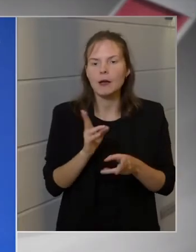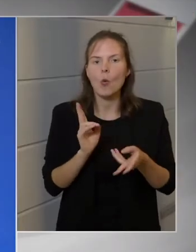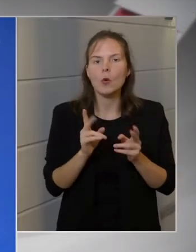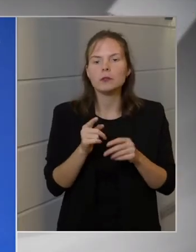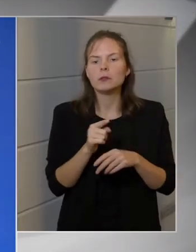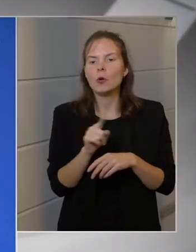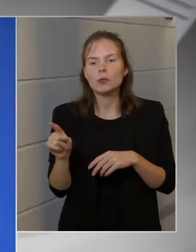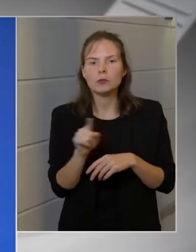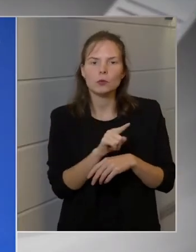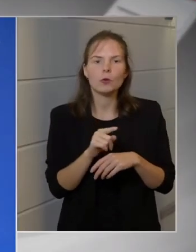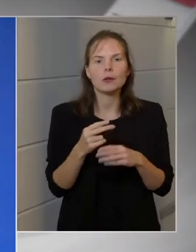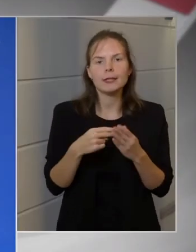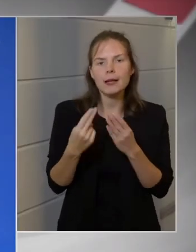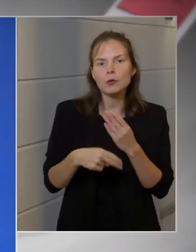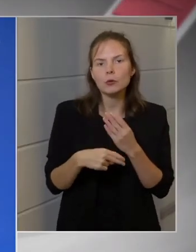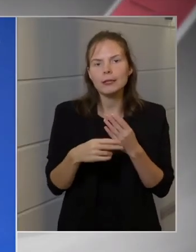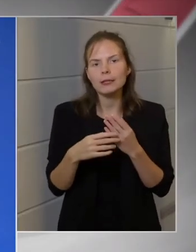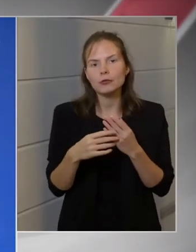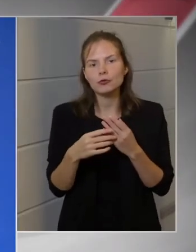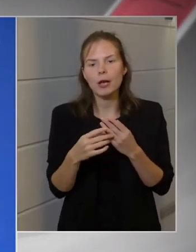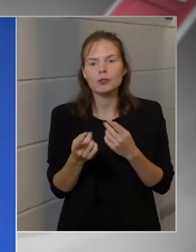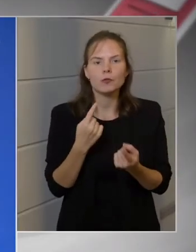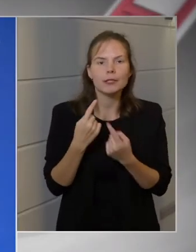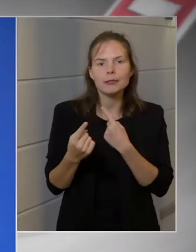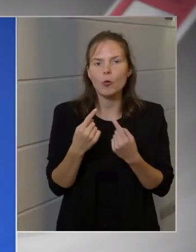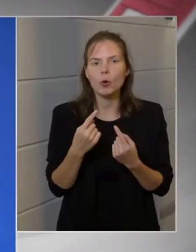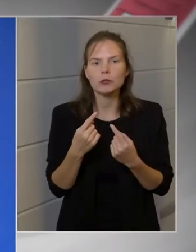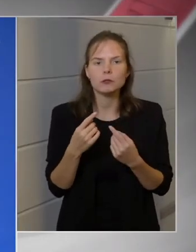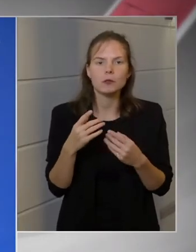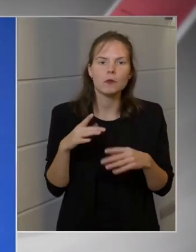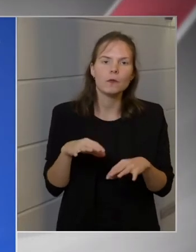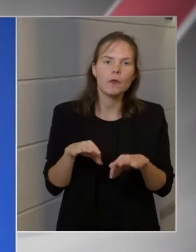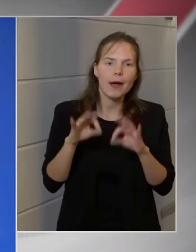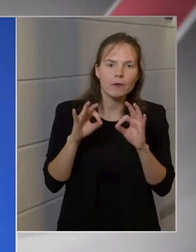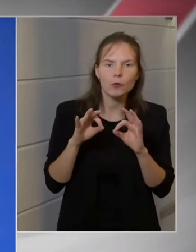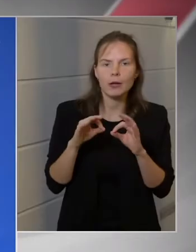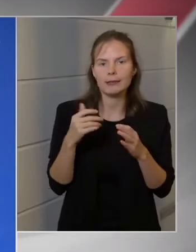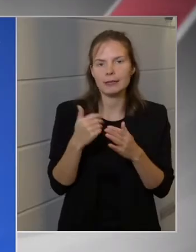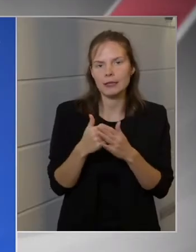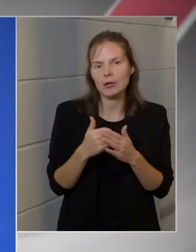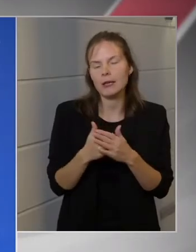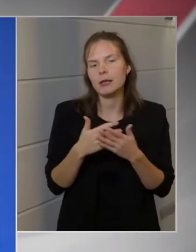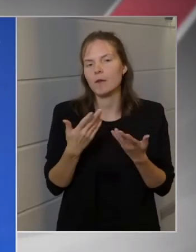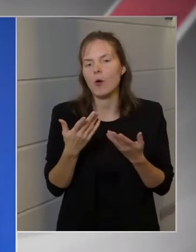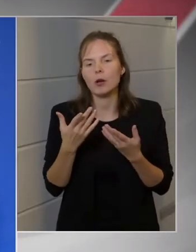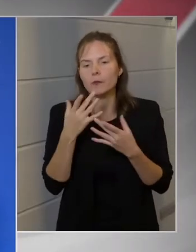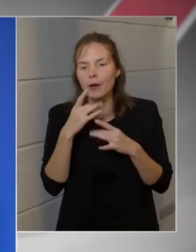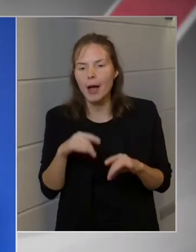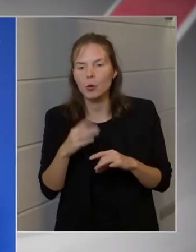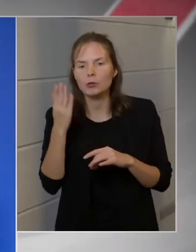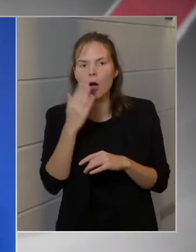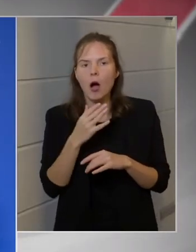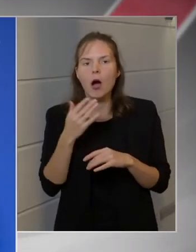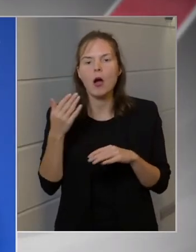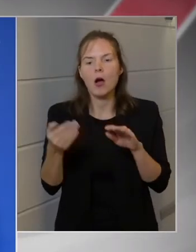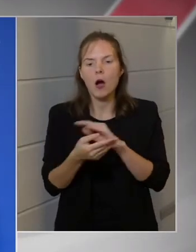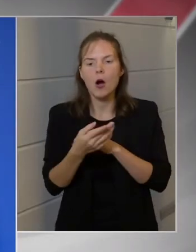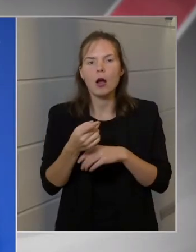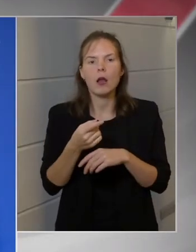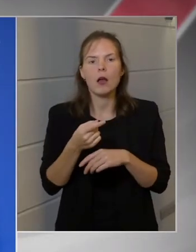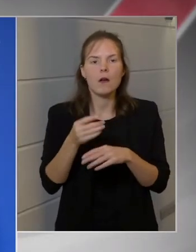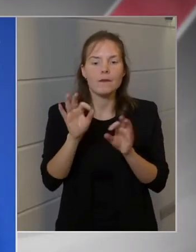felmondásával, vagy felfüggesztésével járhasson együtt az, hogyha az alvállalkozó nem kötelezi arra